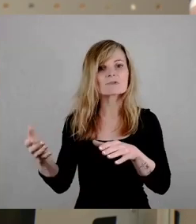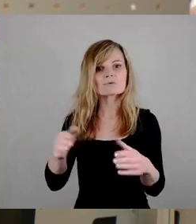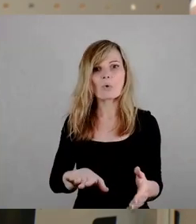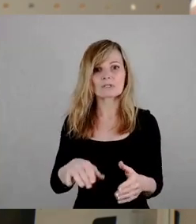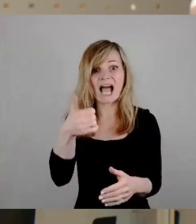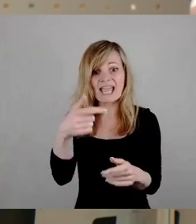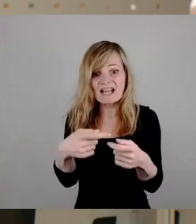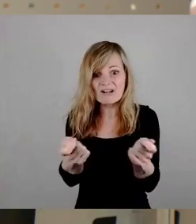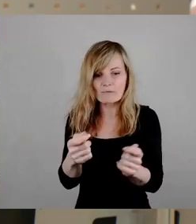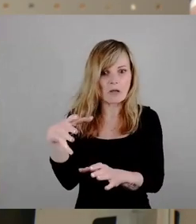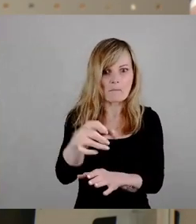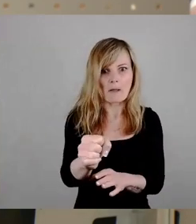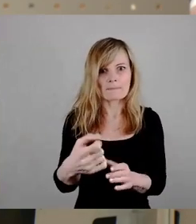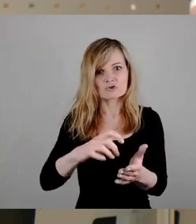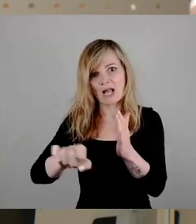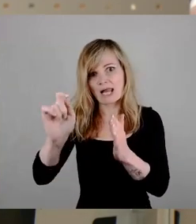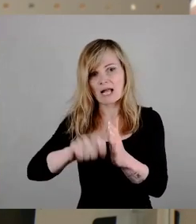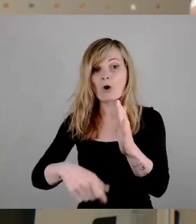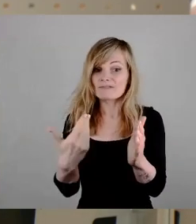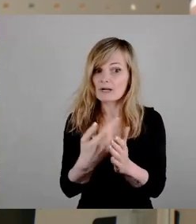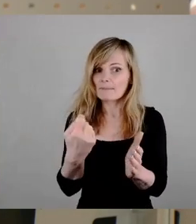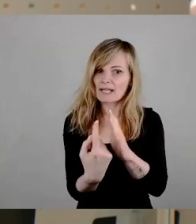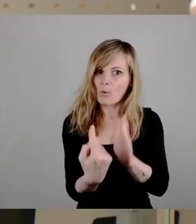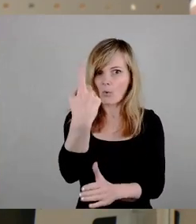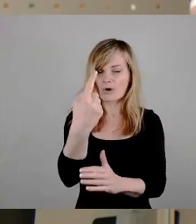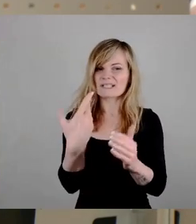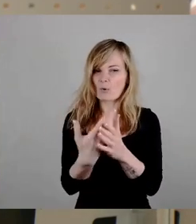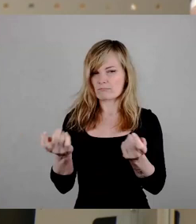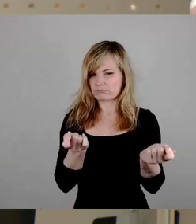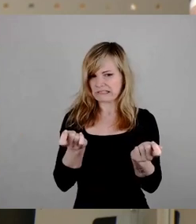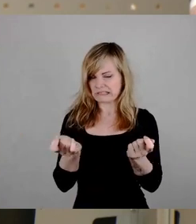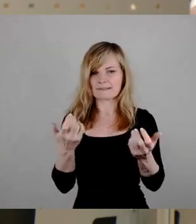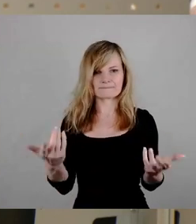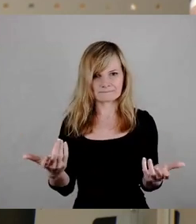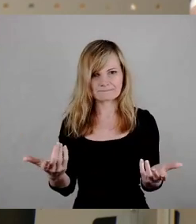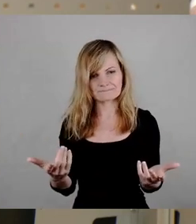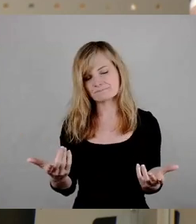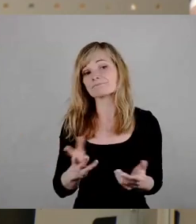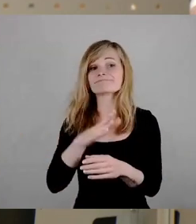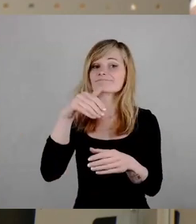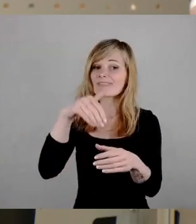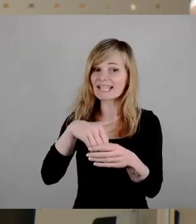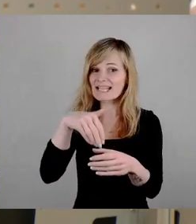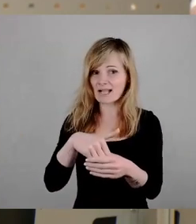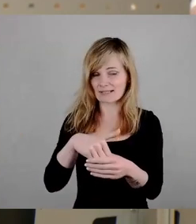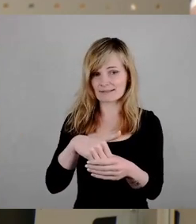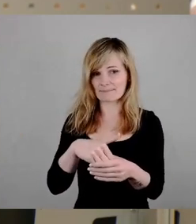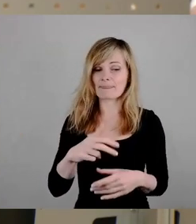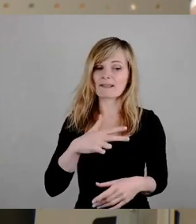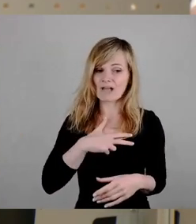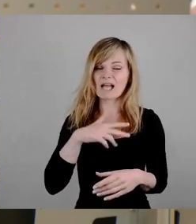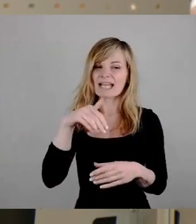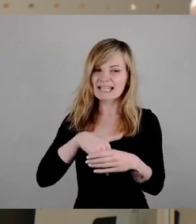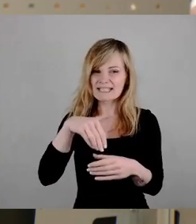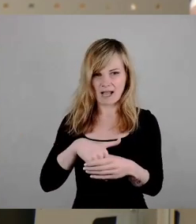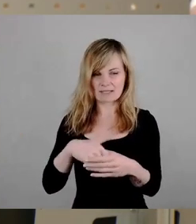gehen die Preise natürlich in die Decke. So, und der Inhalt, der wirkliche Inhalt, und das muss